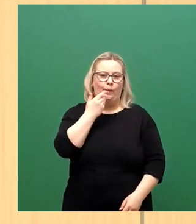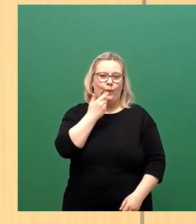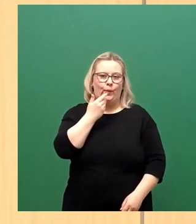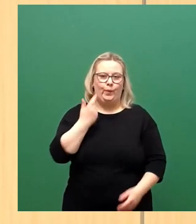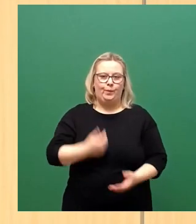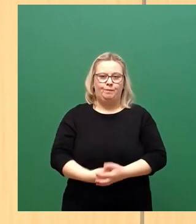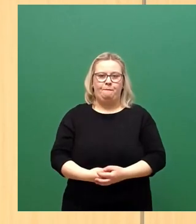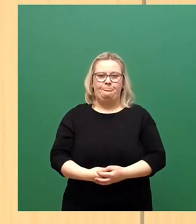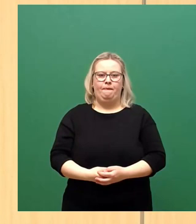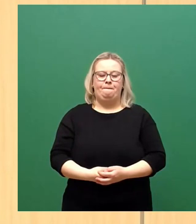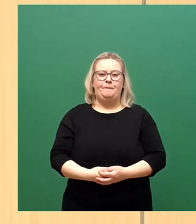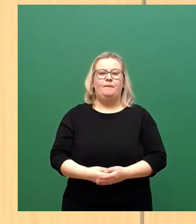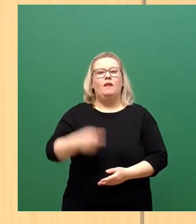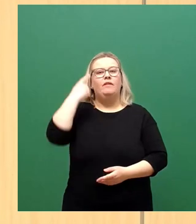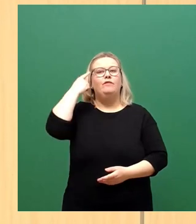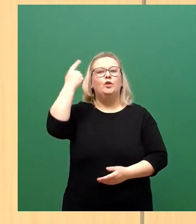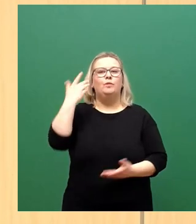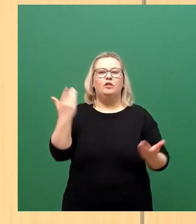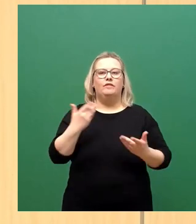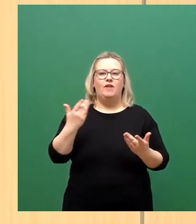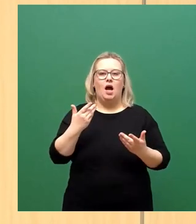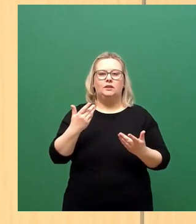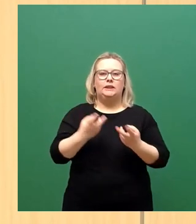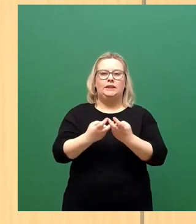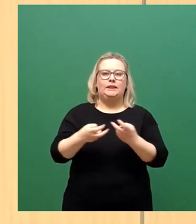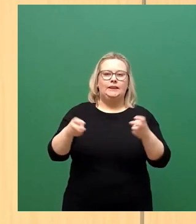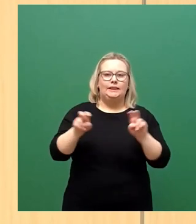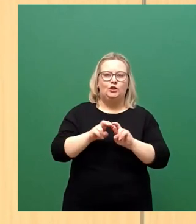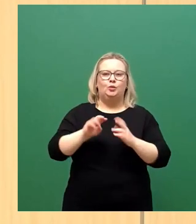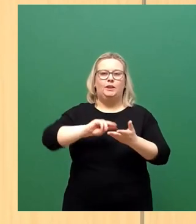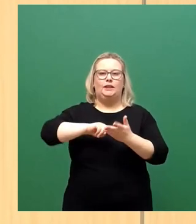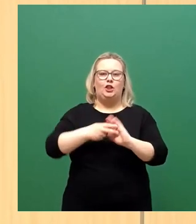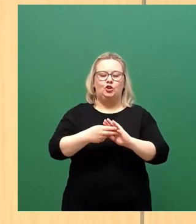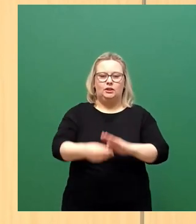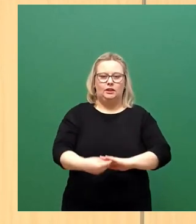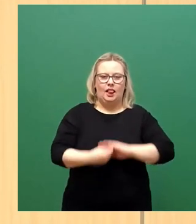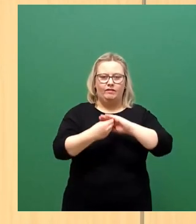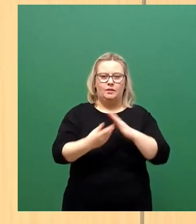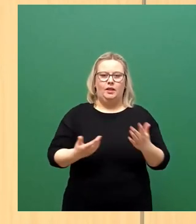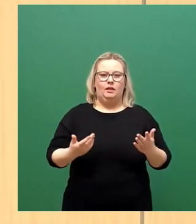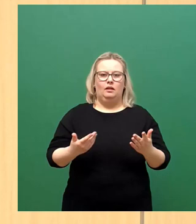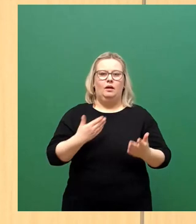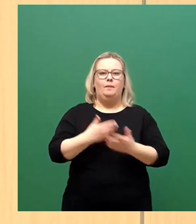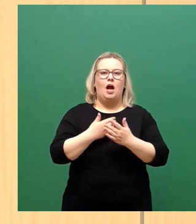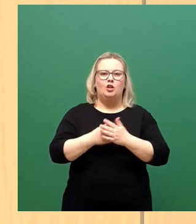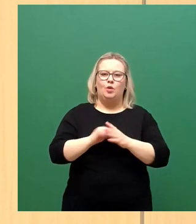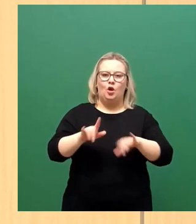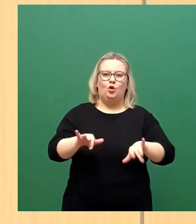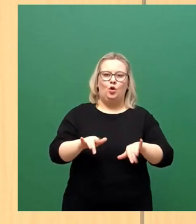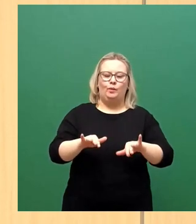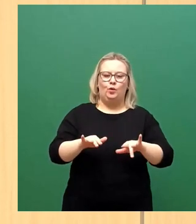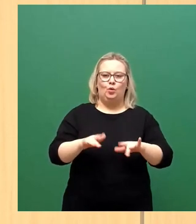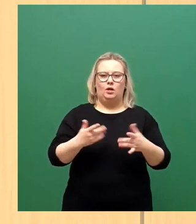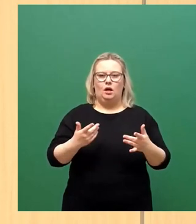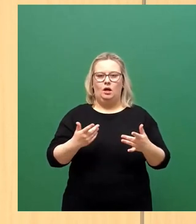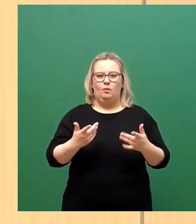Vernünftig war die Durchführung von Sitzungen mit technischen Hilfsmitteln, das heißt von der Ferne Computer. Da ist es eigentlich